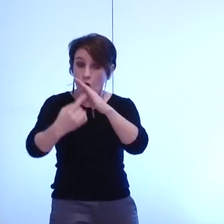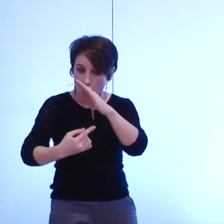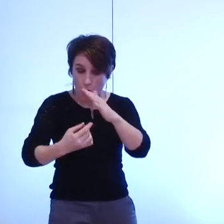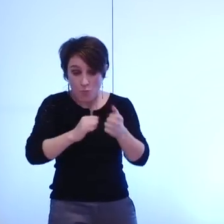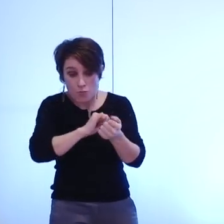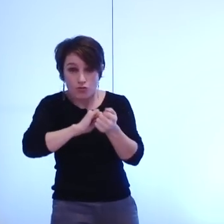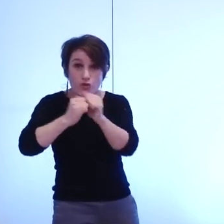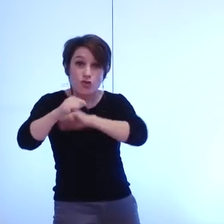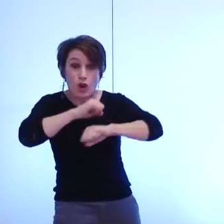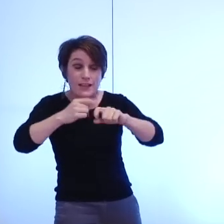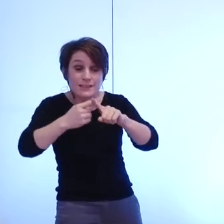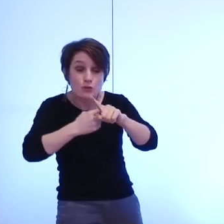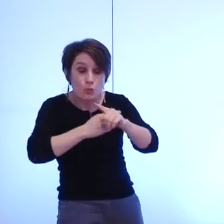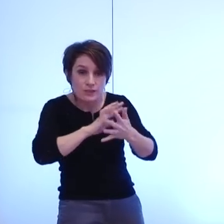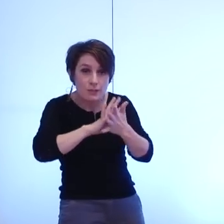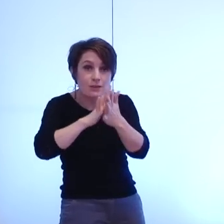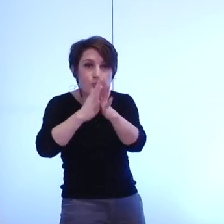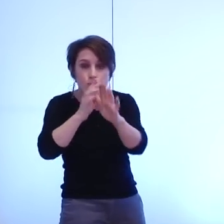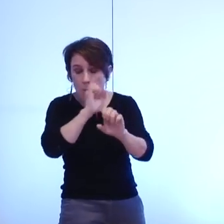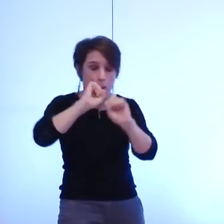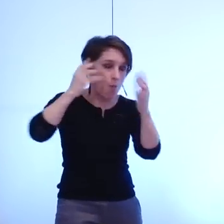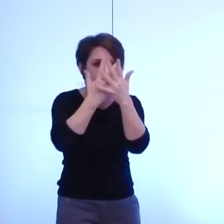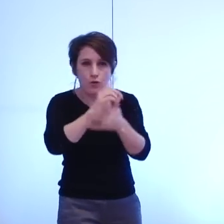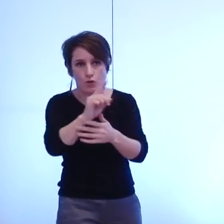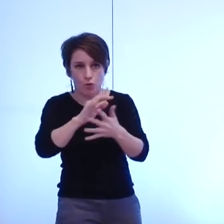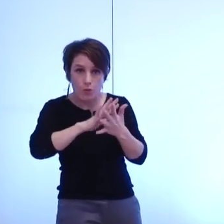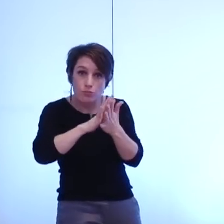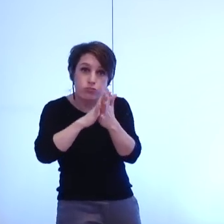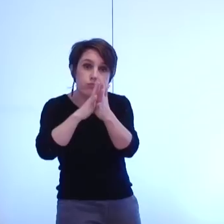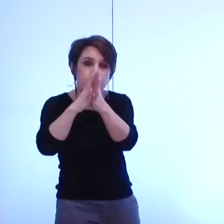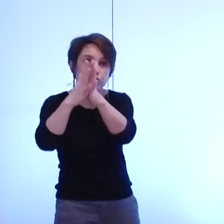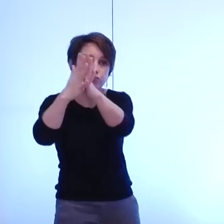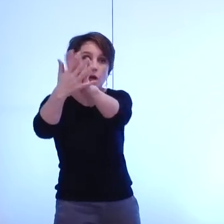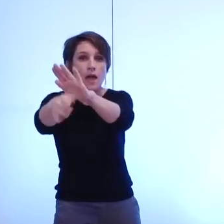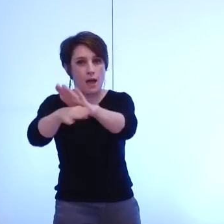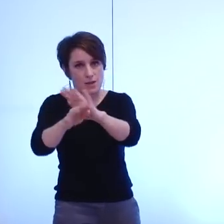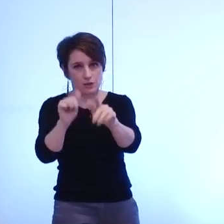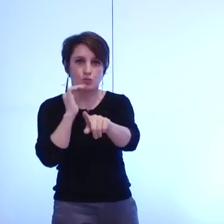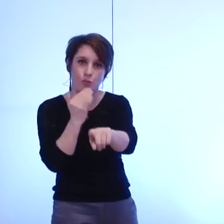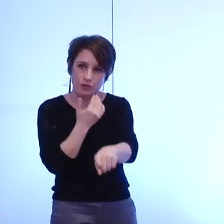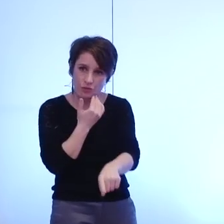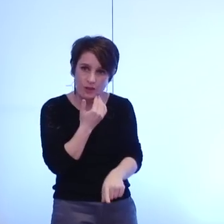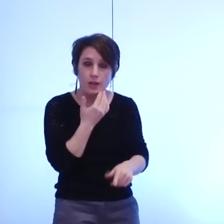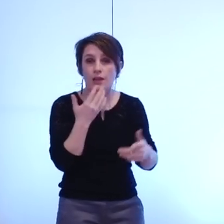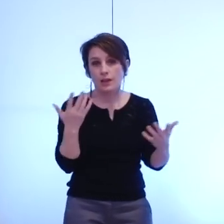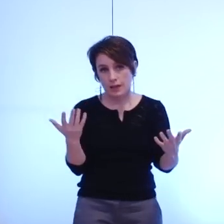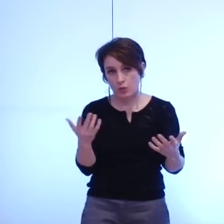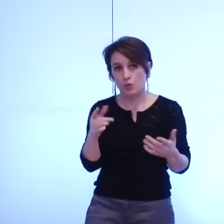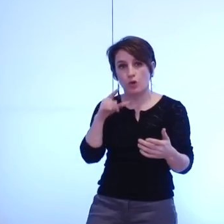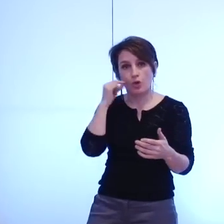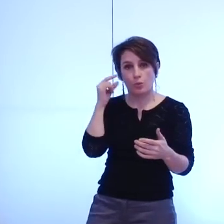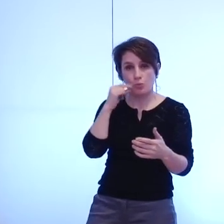transition soit douce et non pas brutale à compter du 1er janvier et je vous propose monsieur